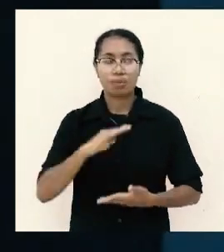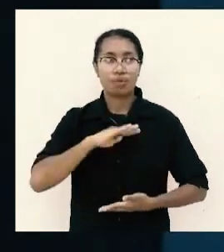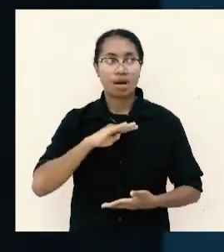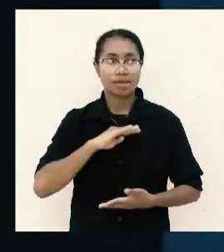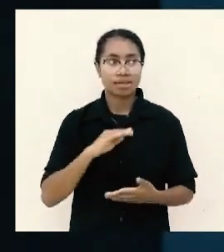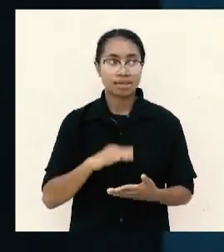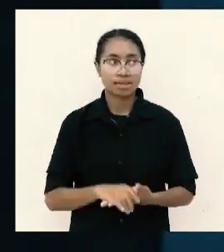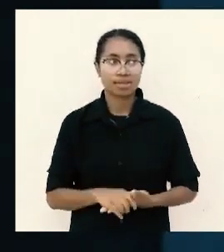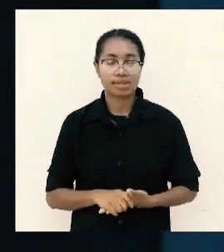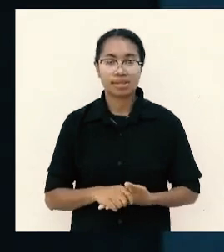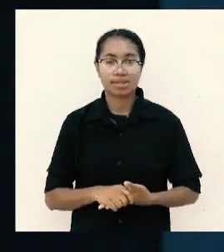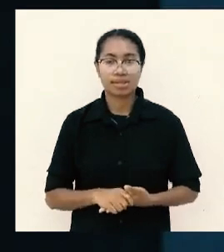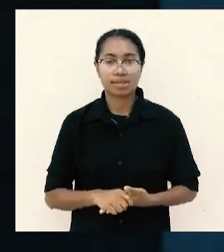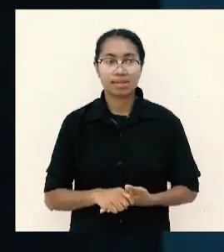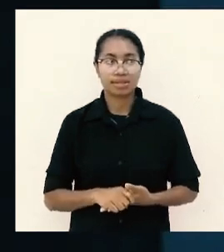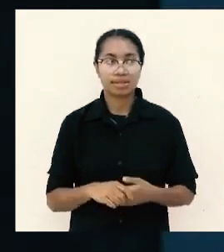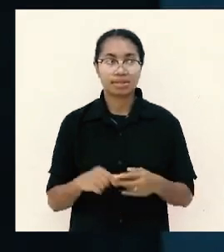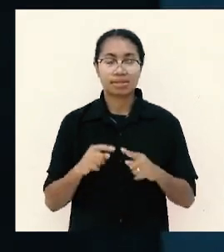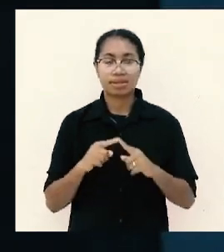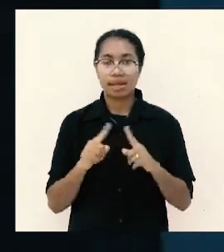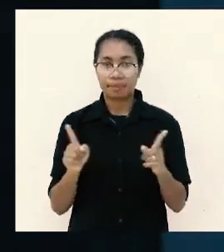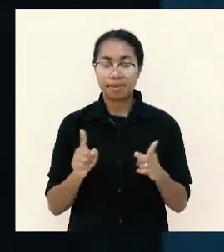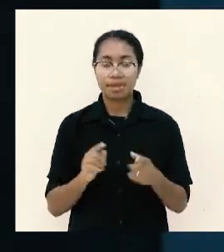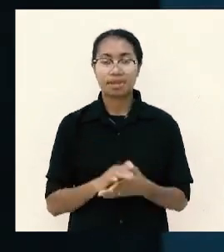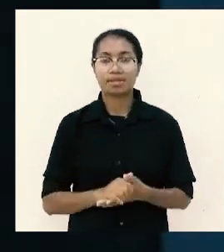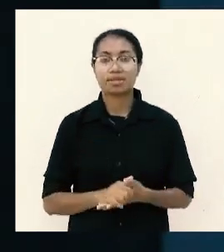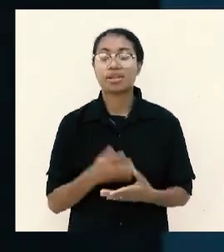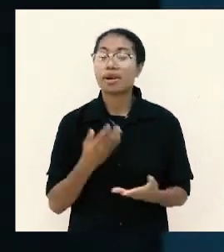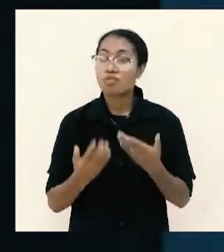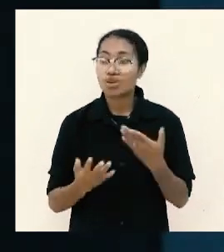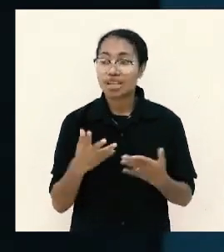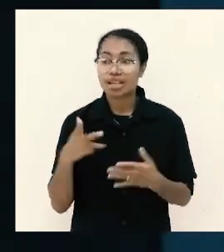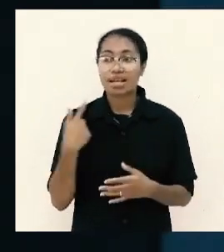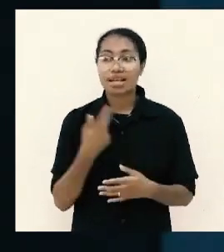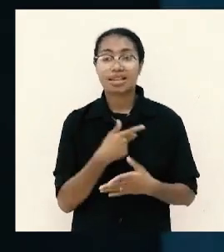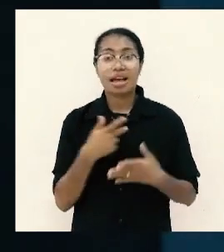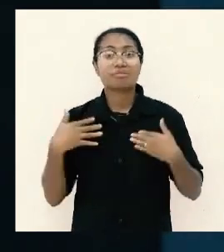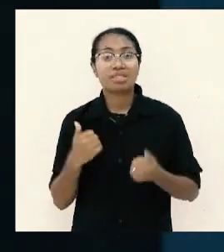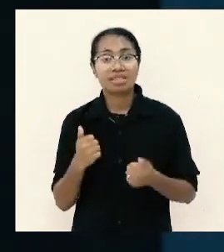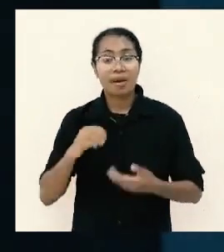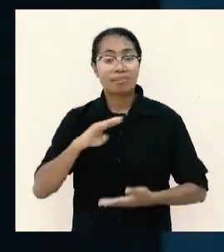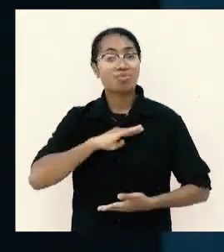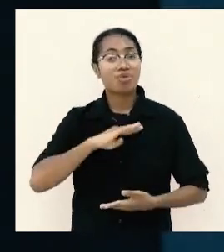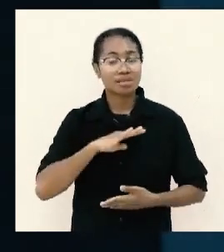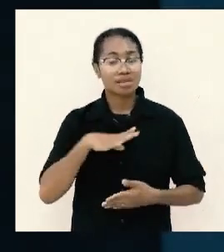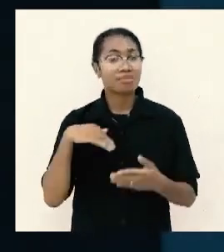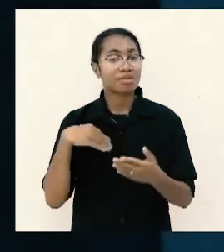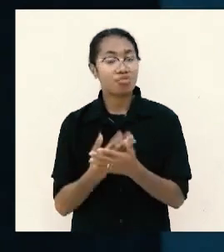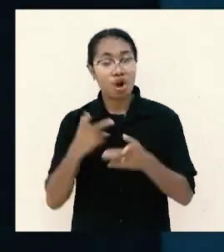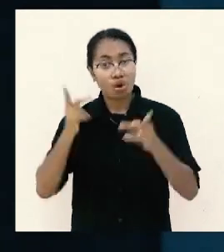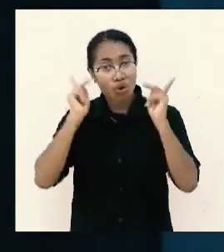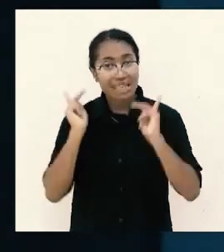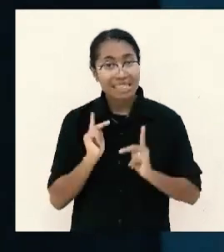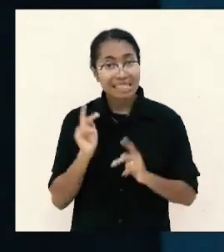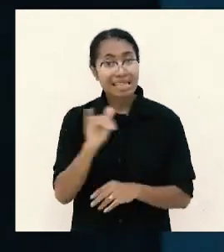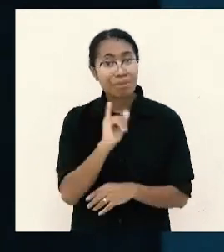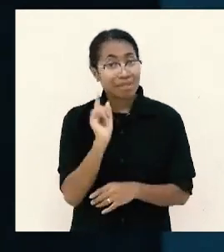tapi mungkinkah kita bisa puas dalam segala keadaan seperti itu